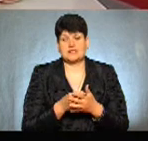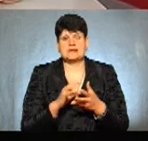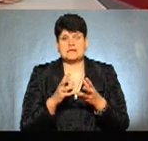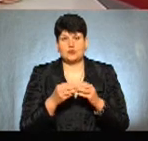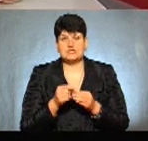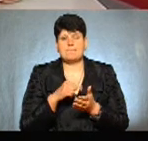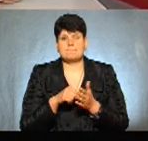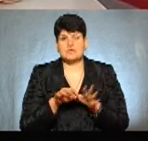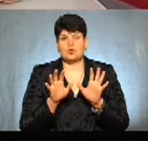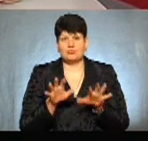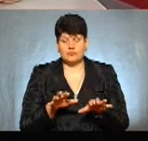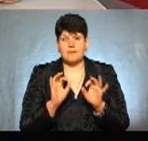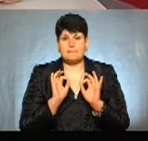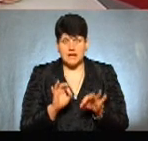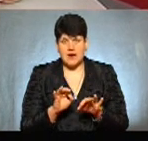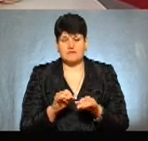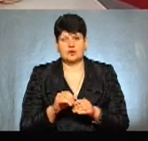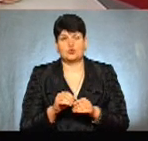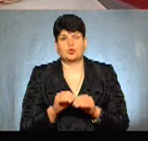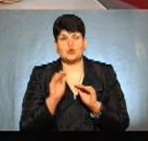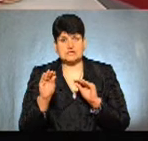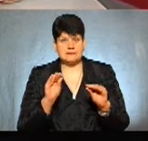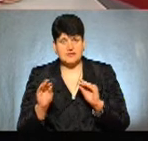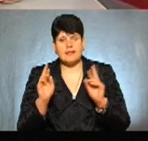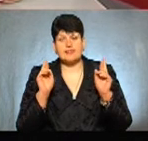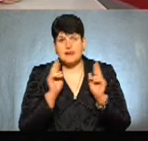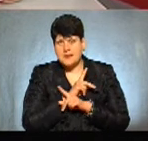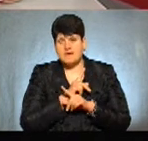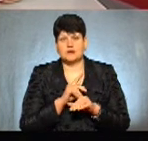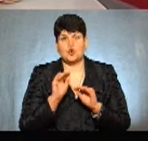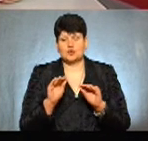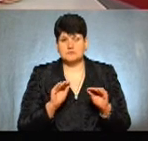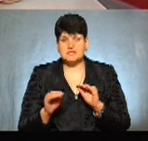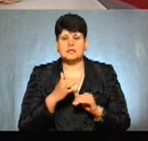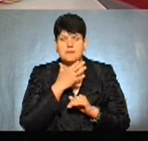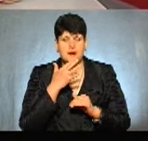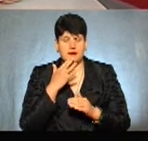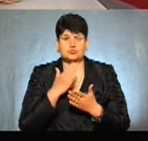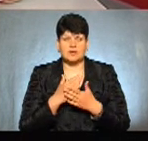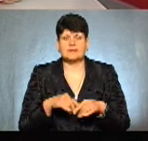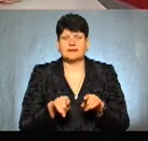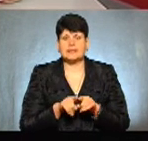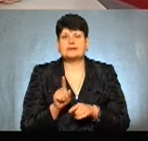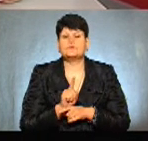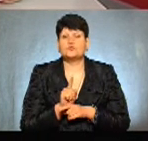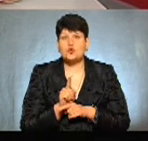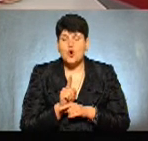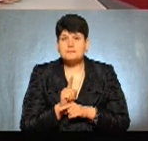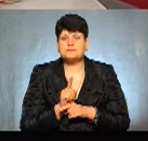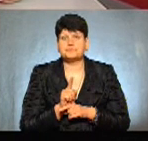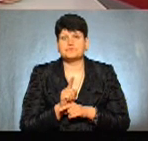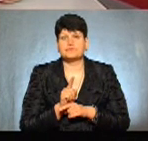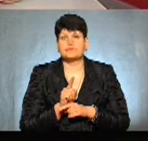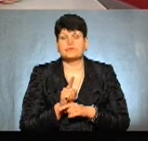міському голові правильно розміщеним чи неправильно розміщеним. Тому що багато таких є норм, не вказали, не